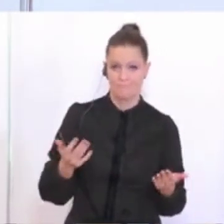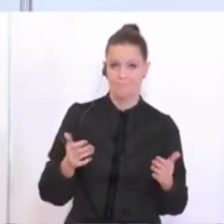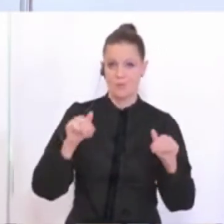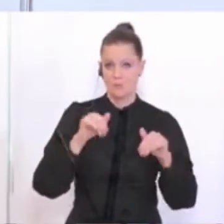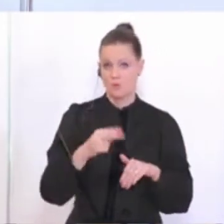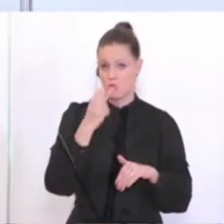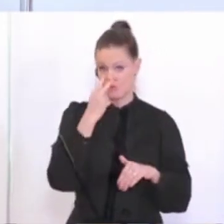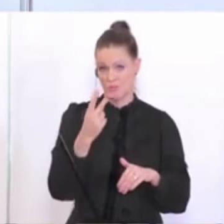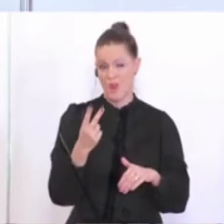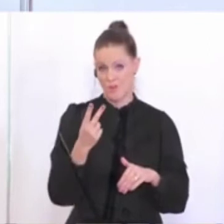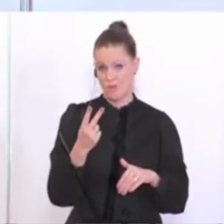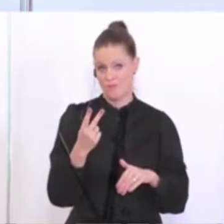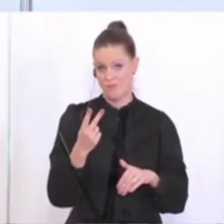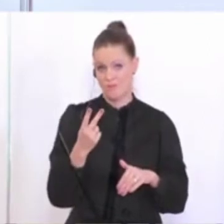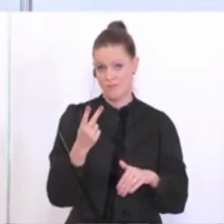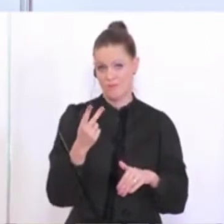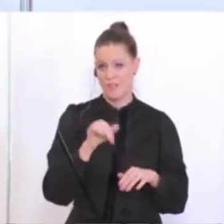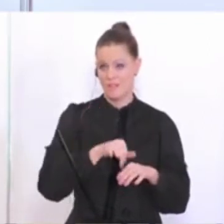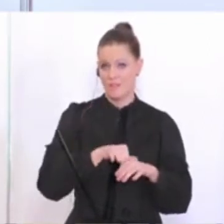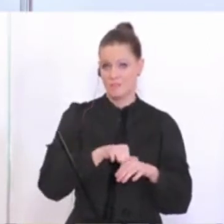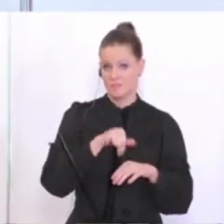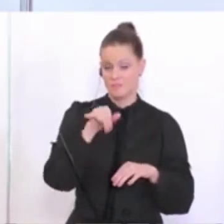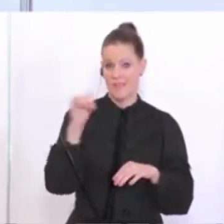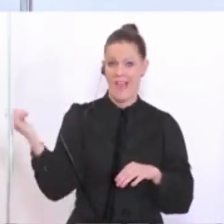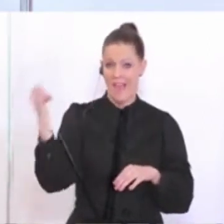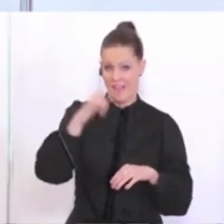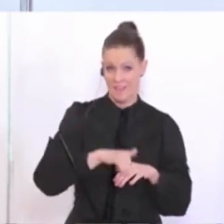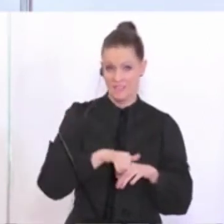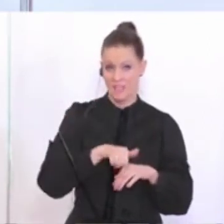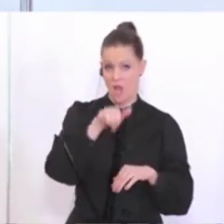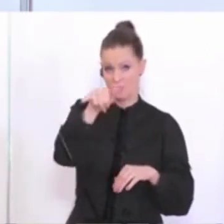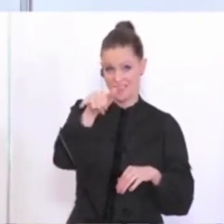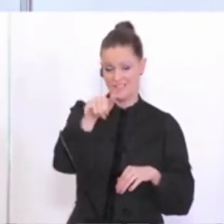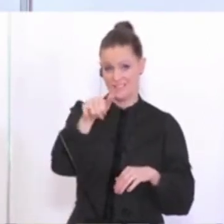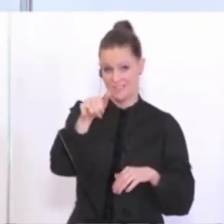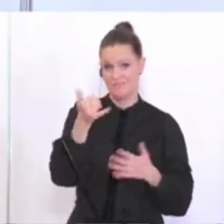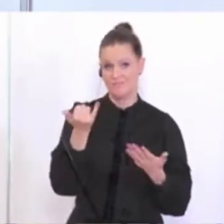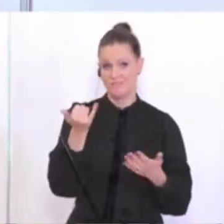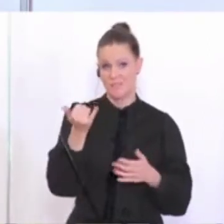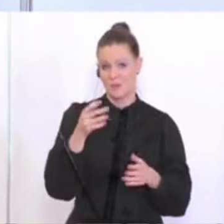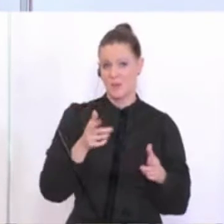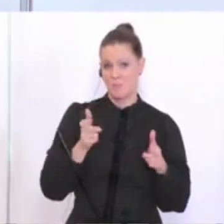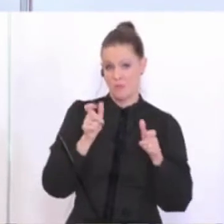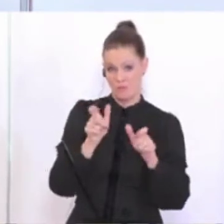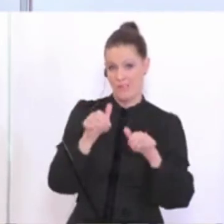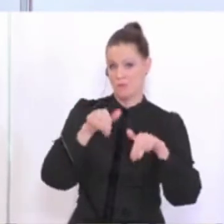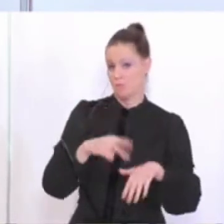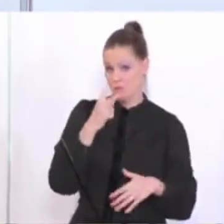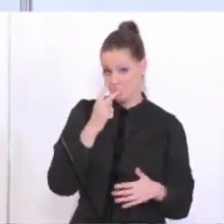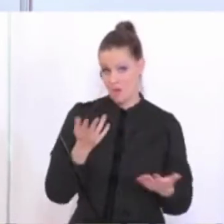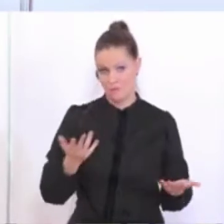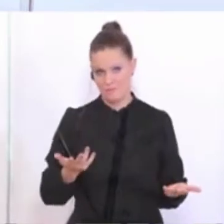im Rahmen der bestehenden Ein- und Ausreisebeschränkungen halt betrachtet werden.